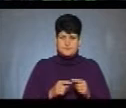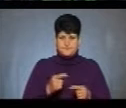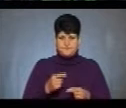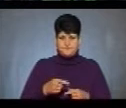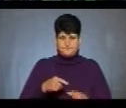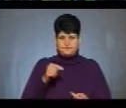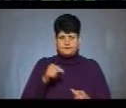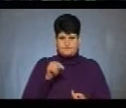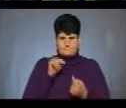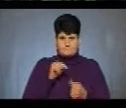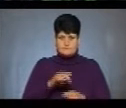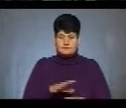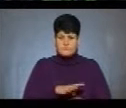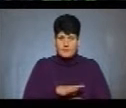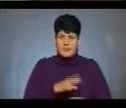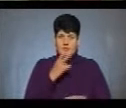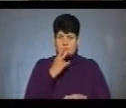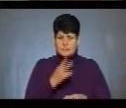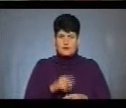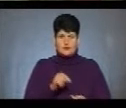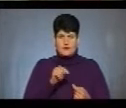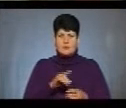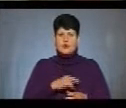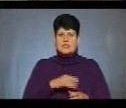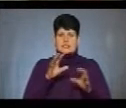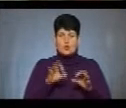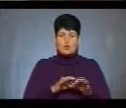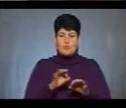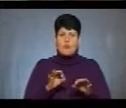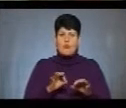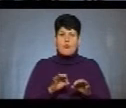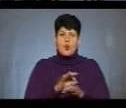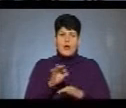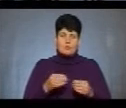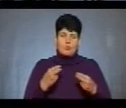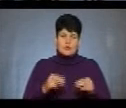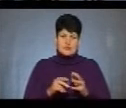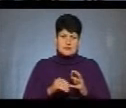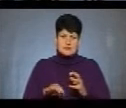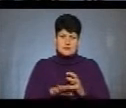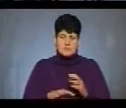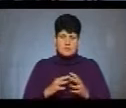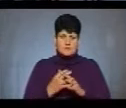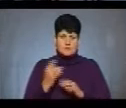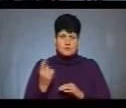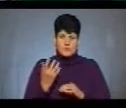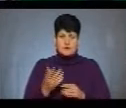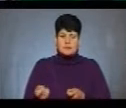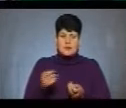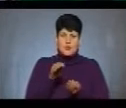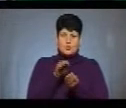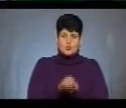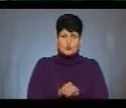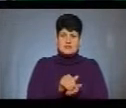На фото ви бачите, як це було. Вони протестували проти законопроєкту про продаж сільськогосподарської землі. Учасники акції принесли труну зі